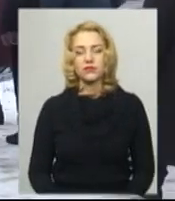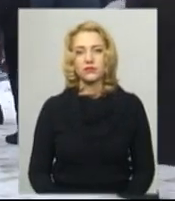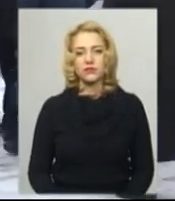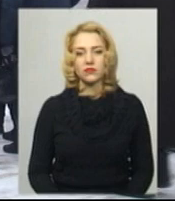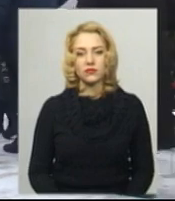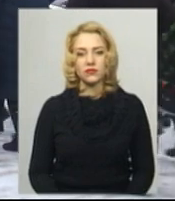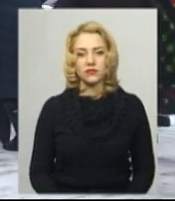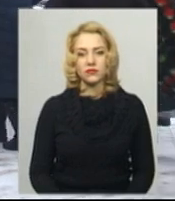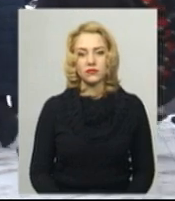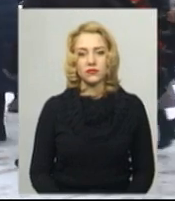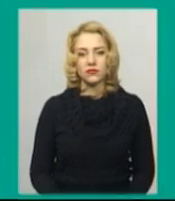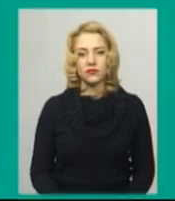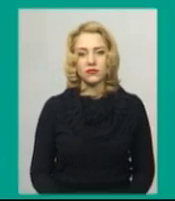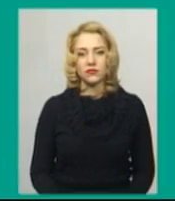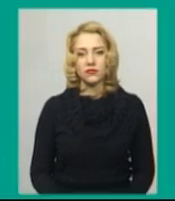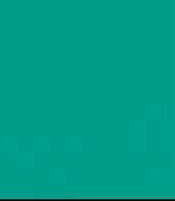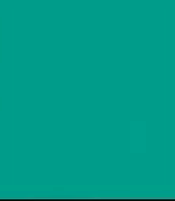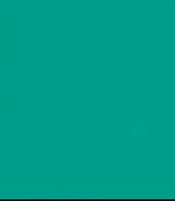новини на Суспільному, Хмельниччина.